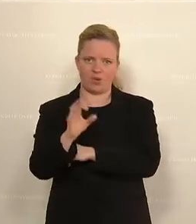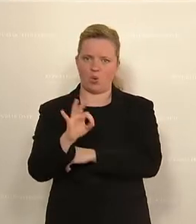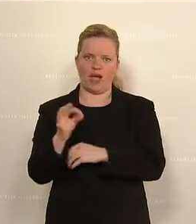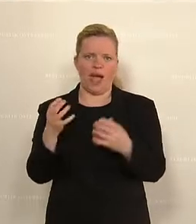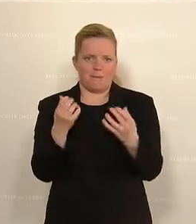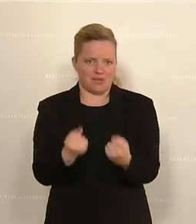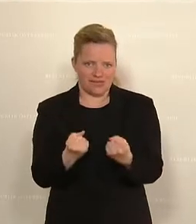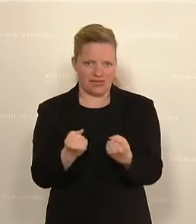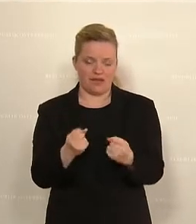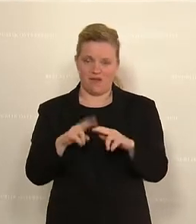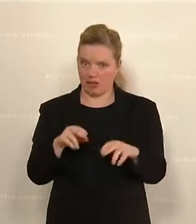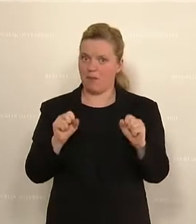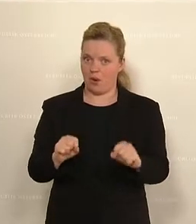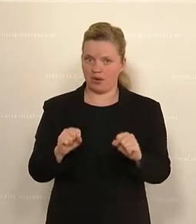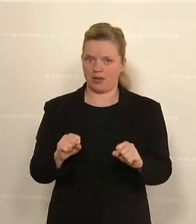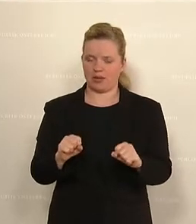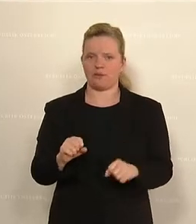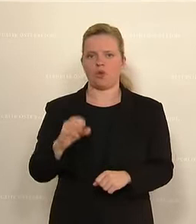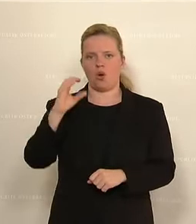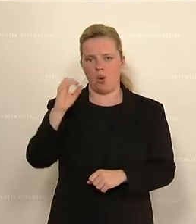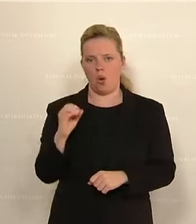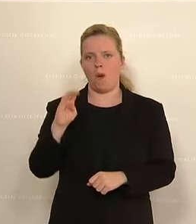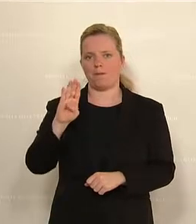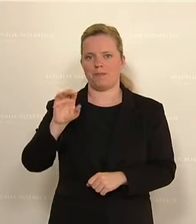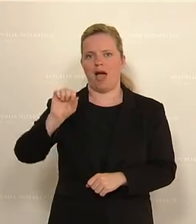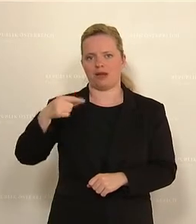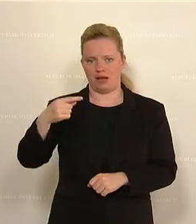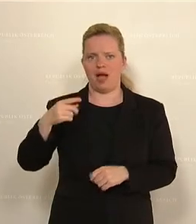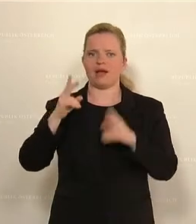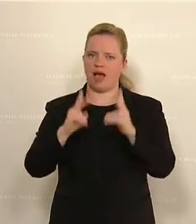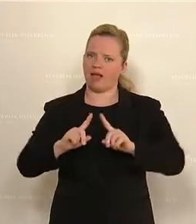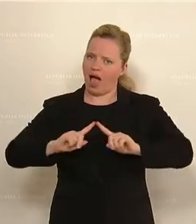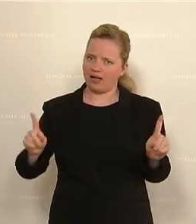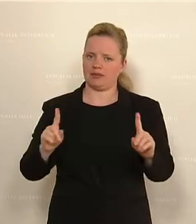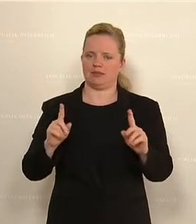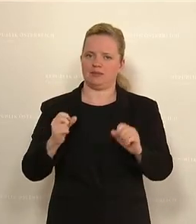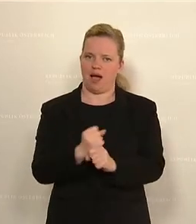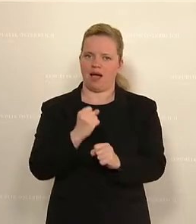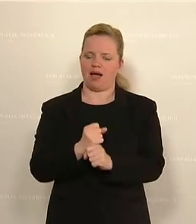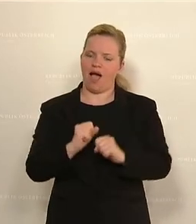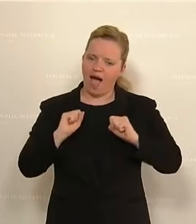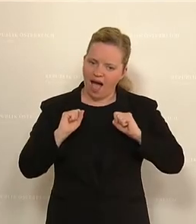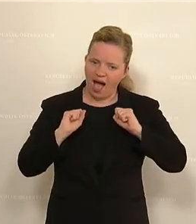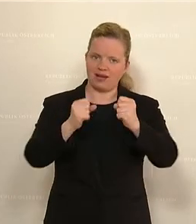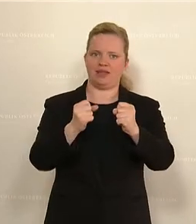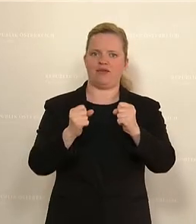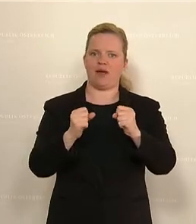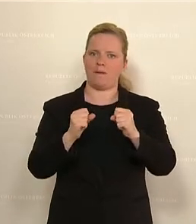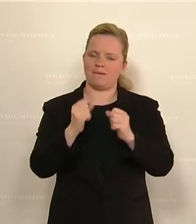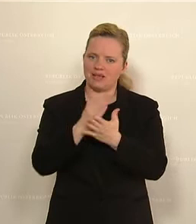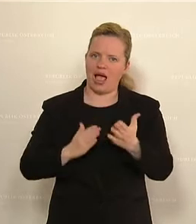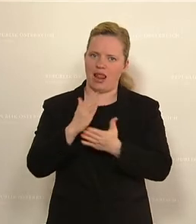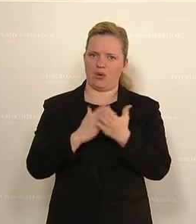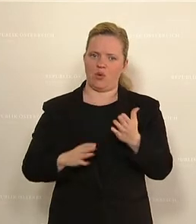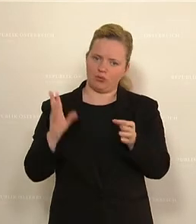wäre. Und da könnte man mit einer ÖBAG sehr wohl etwas anderes tun, nämlich aktive Beteiligung ausüben, anstatt einen